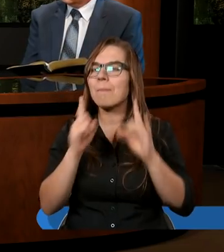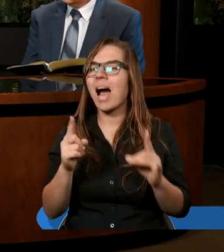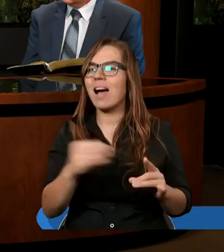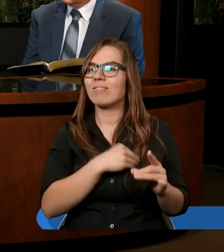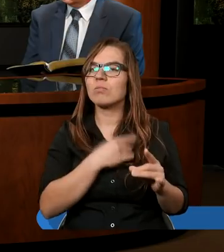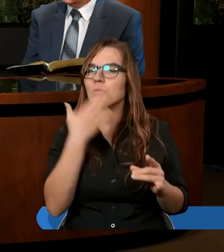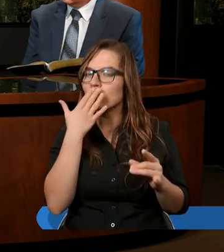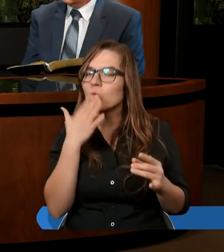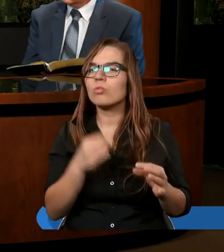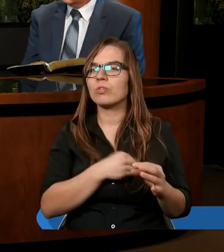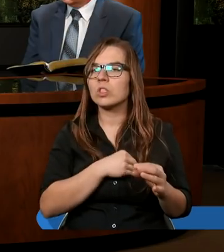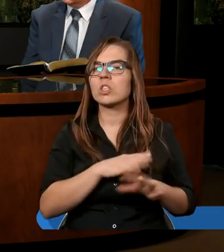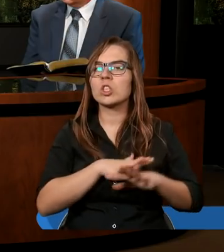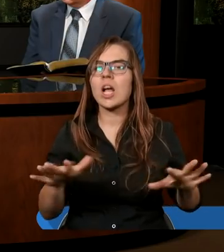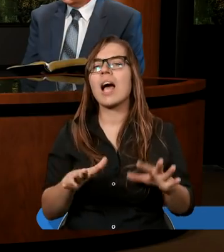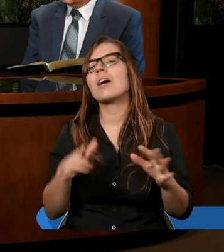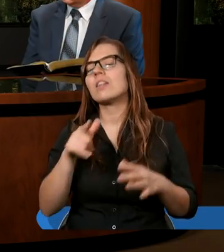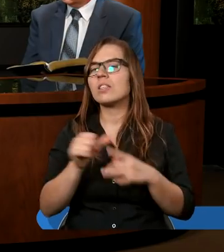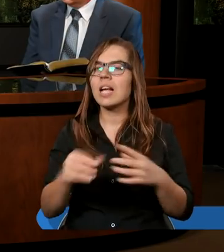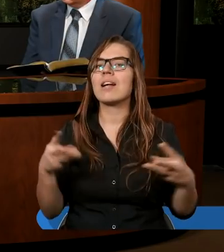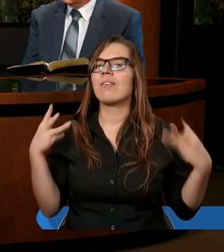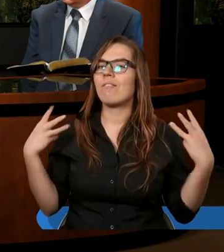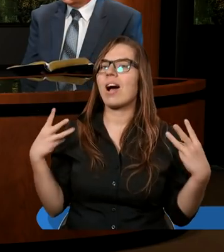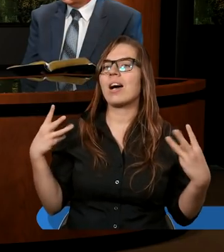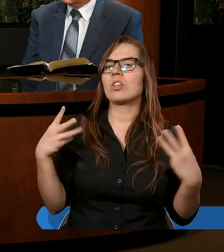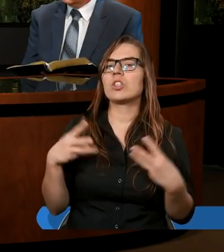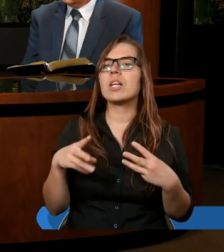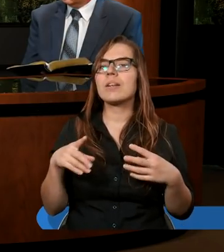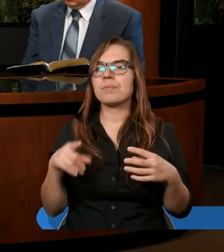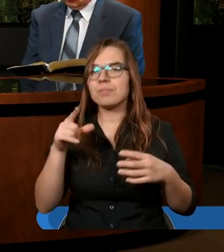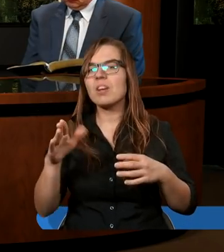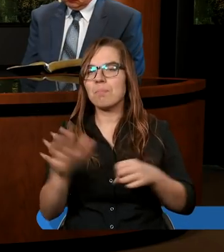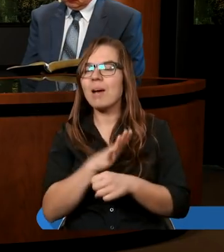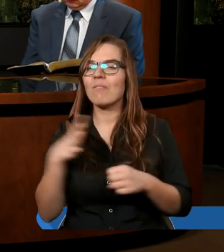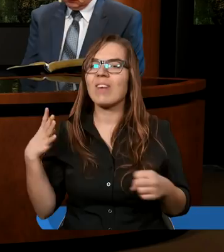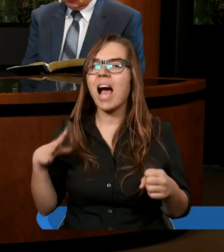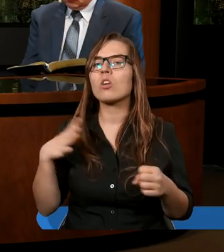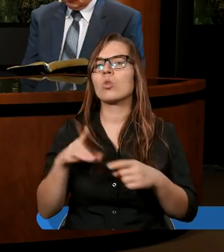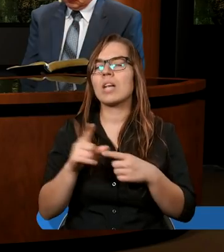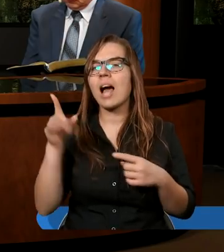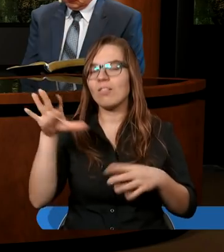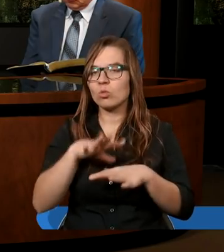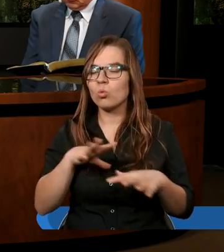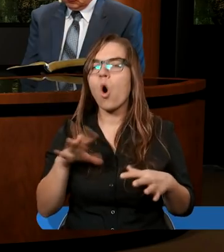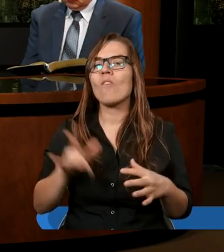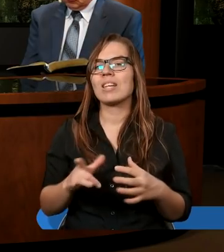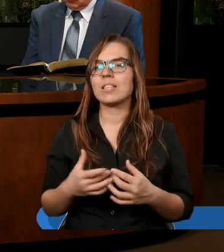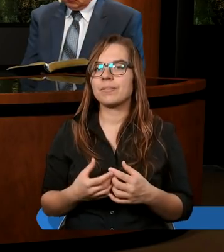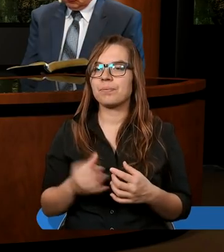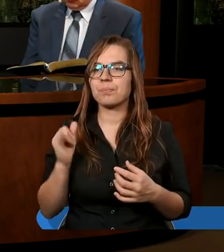prawdomówność, jak również obok wielu innych cech i wartości duchowych,